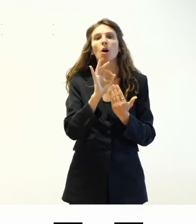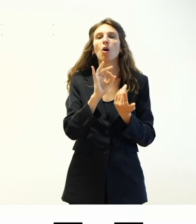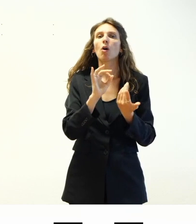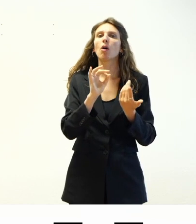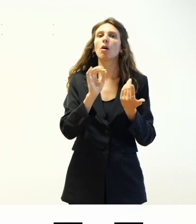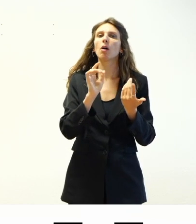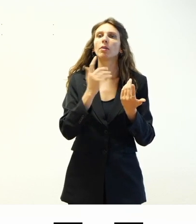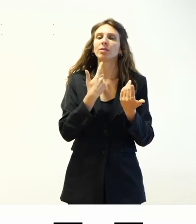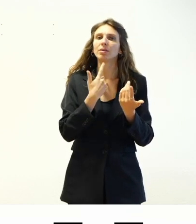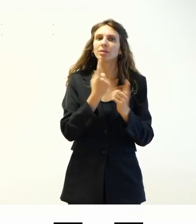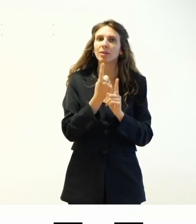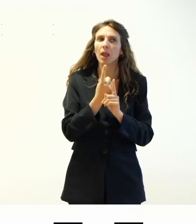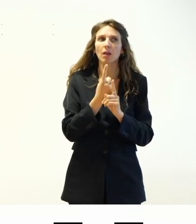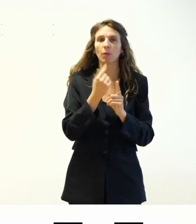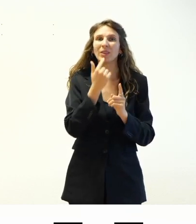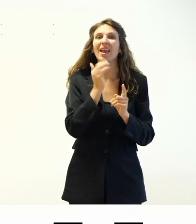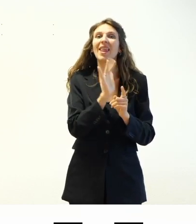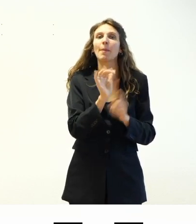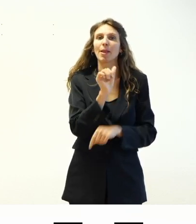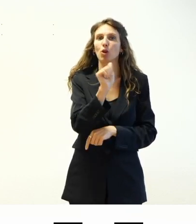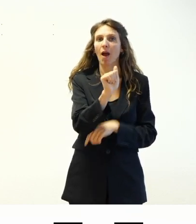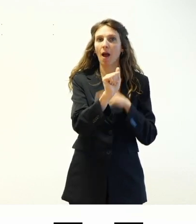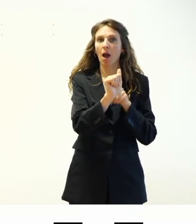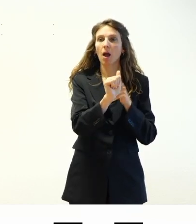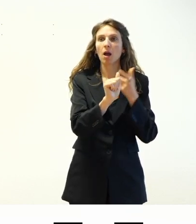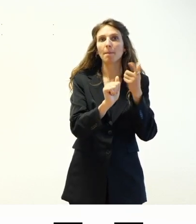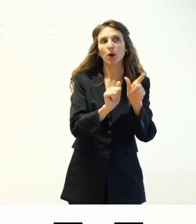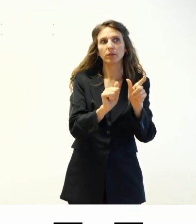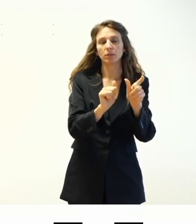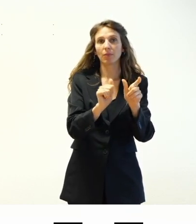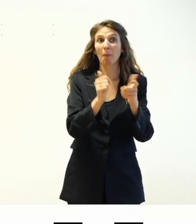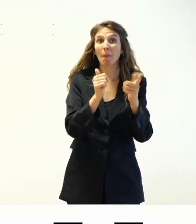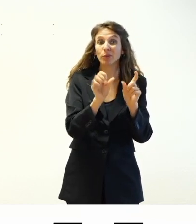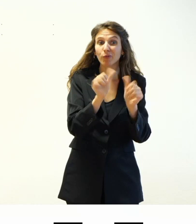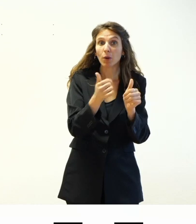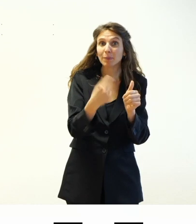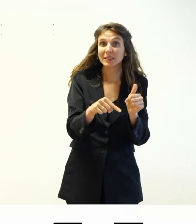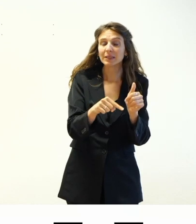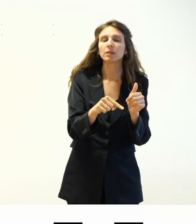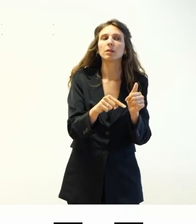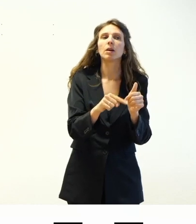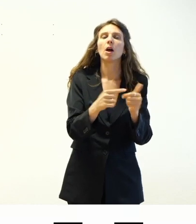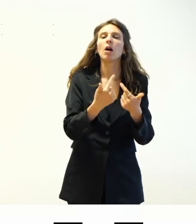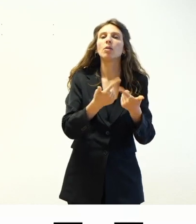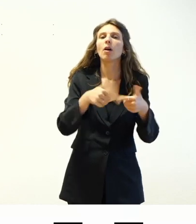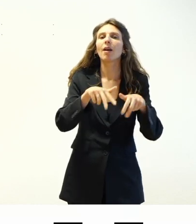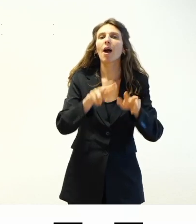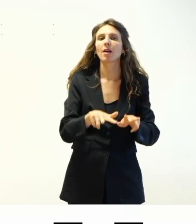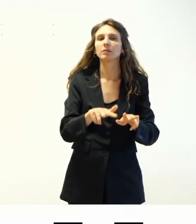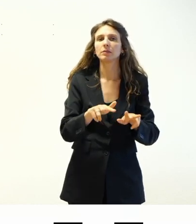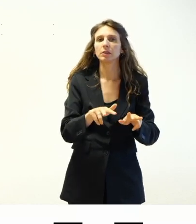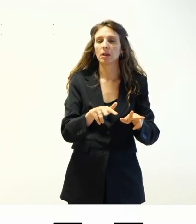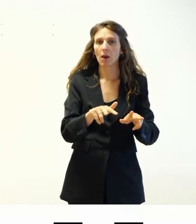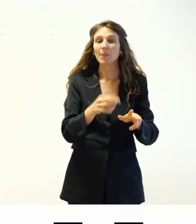utilizzando l'elemento A perché perché in questa maniera io garantisco che venga annunciata la semantica corretta agli